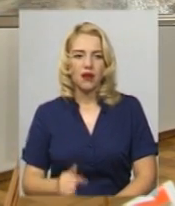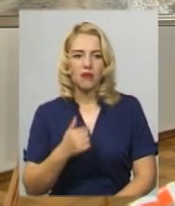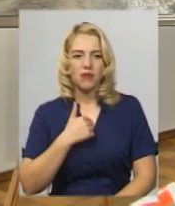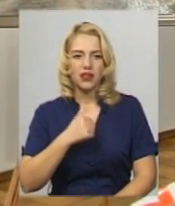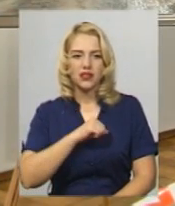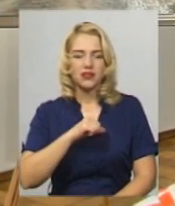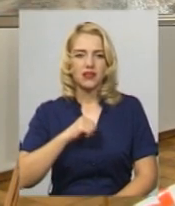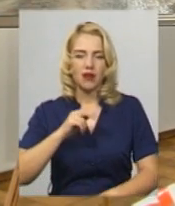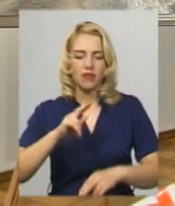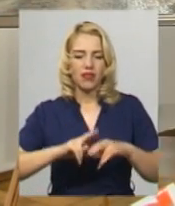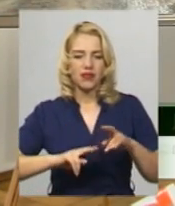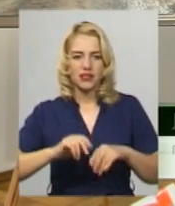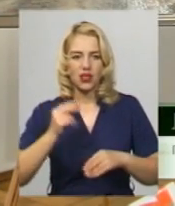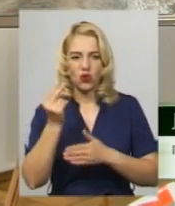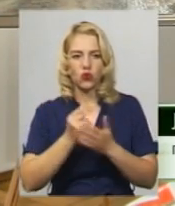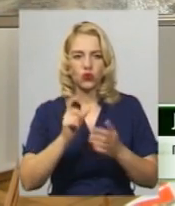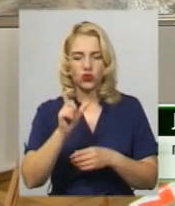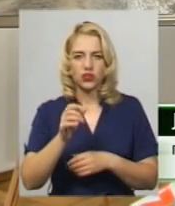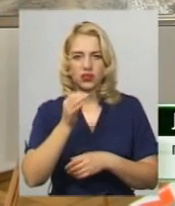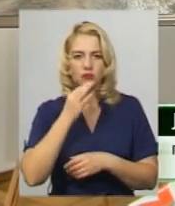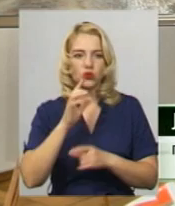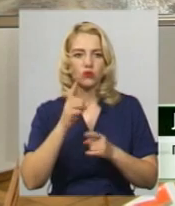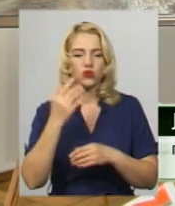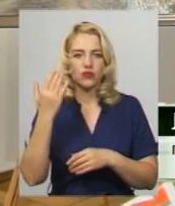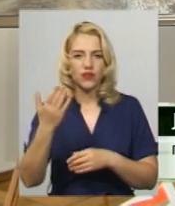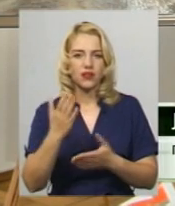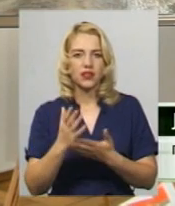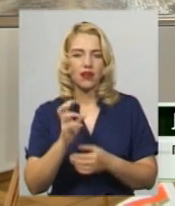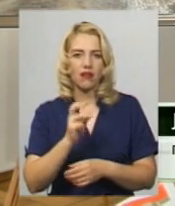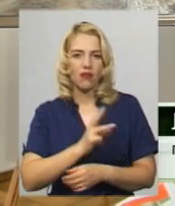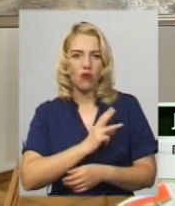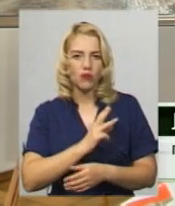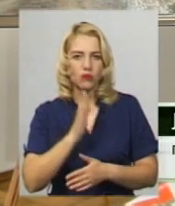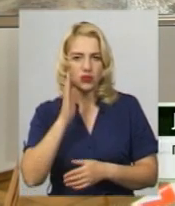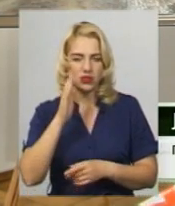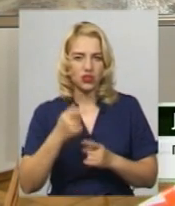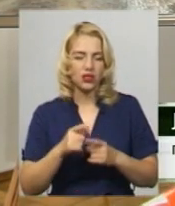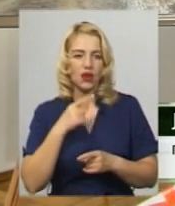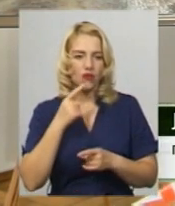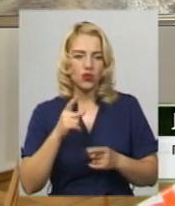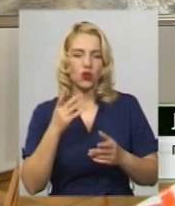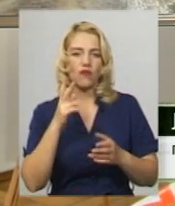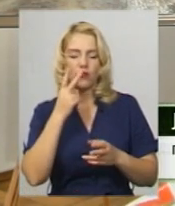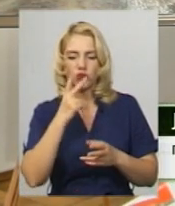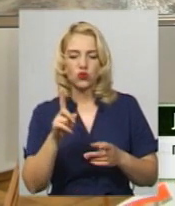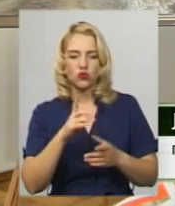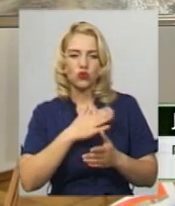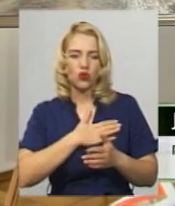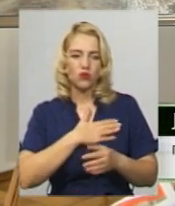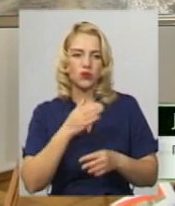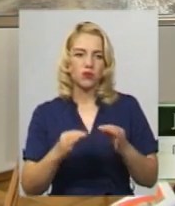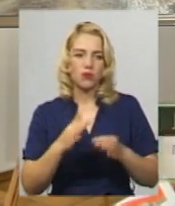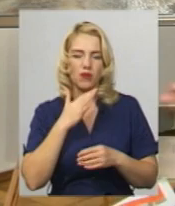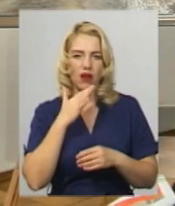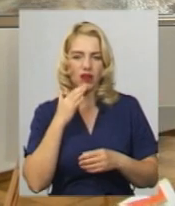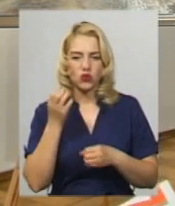настрій художника сподобався, бо він такий оптимістичний і видно, що він любить природу. Тут багато квітів,